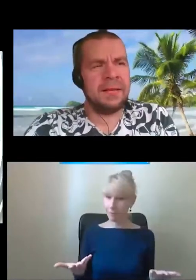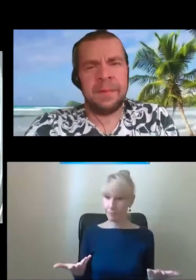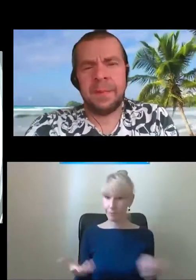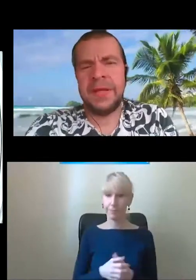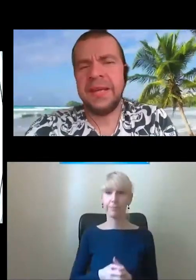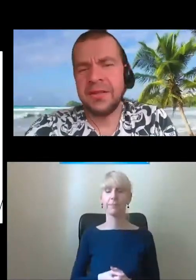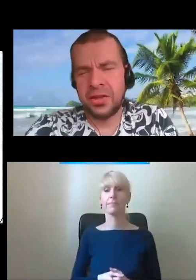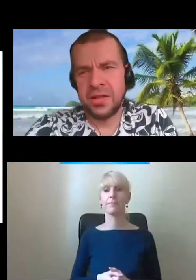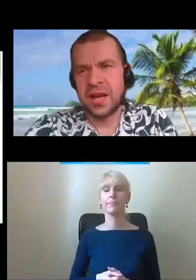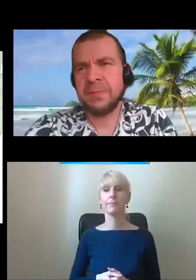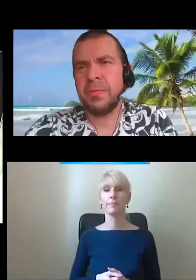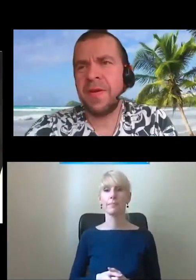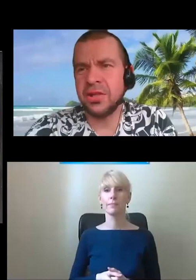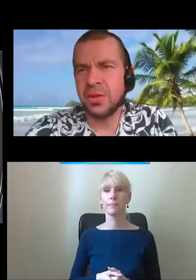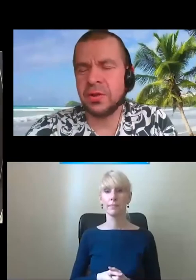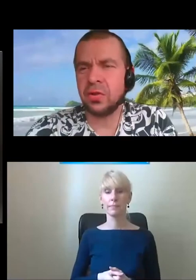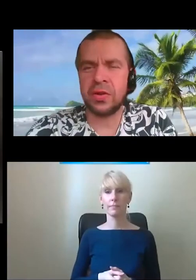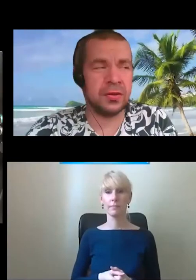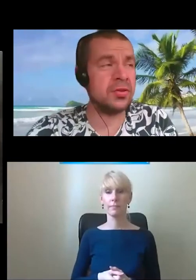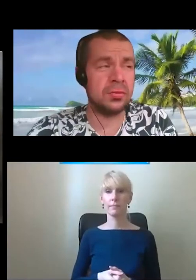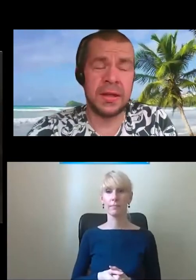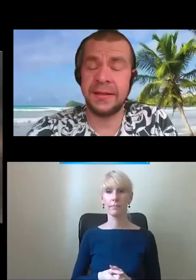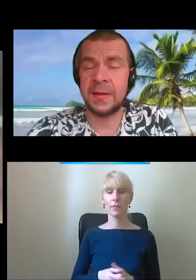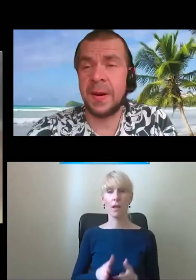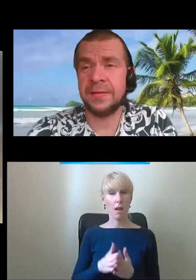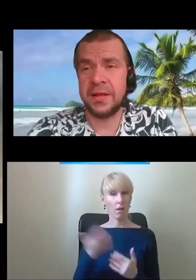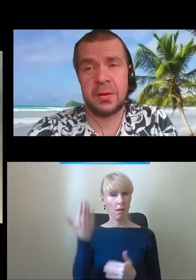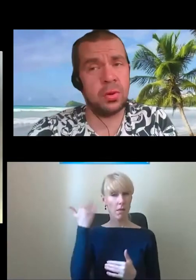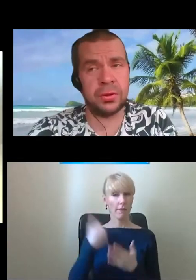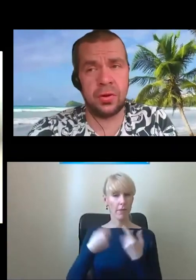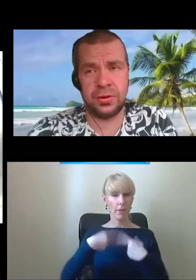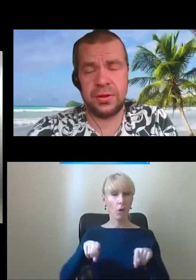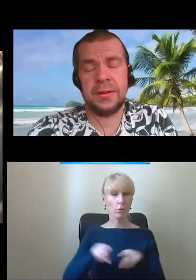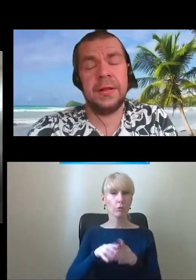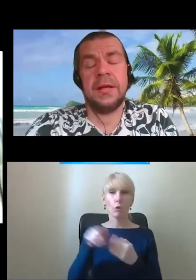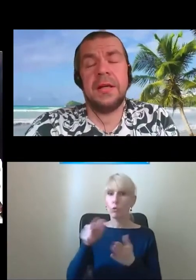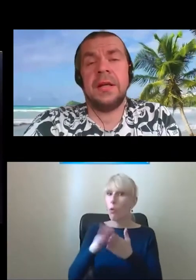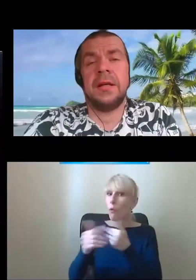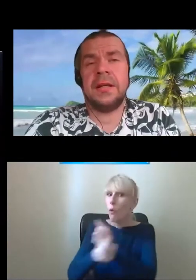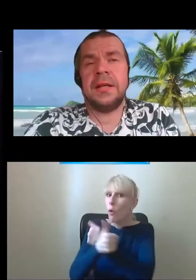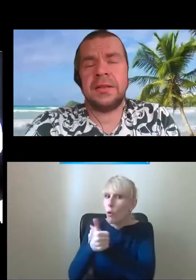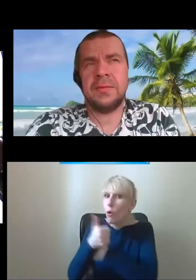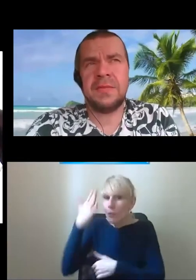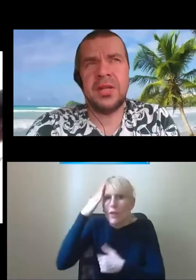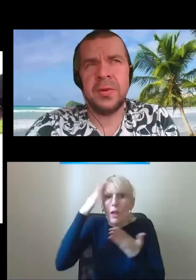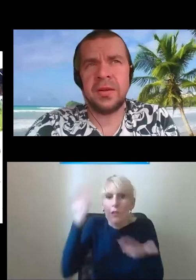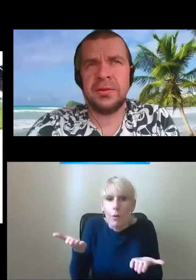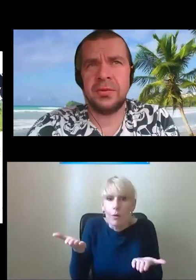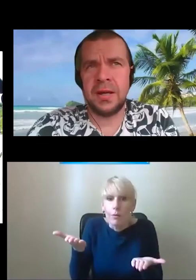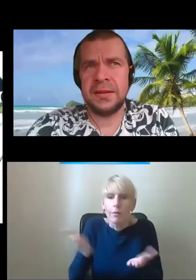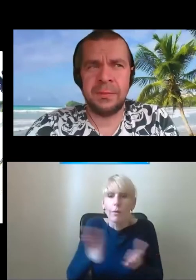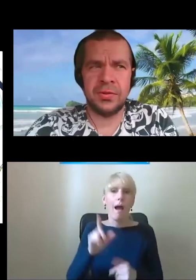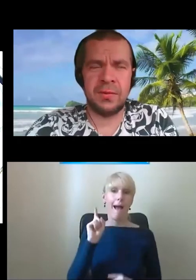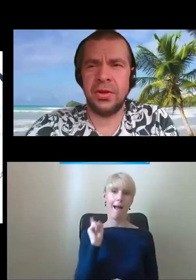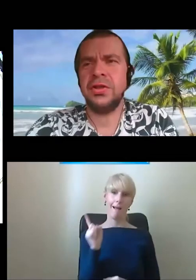O... Kiedyś, jak spróbowaliśmy to wykonać, tutaj i tak pan wiedział, o co chodzi. Natomiast mieliśmy taką